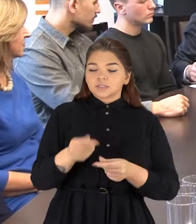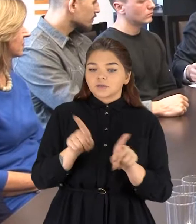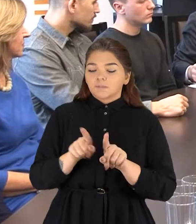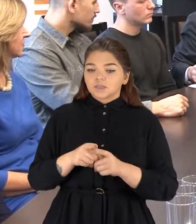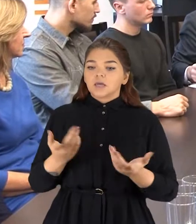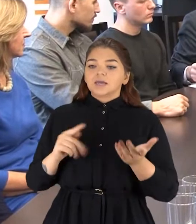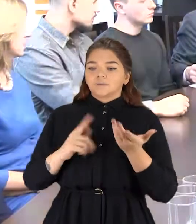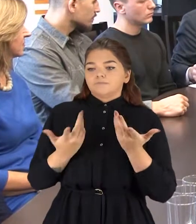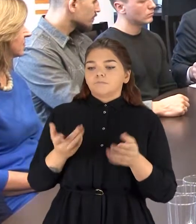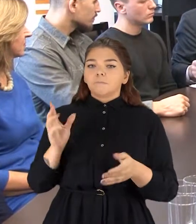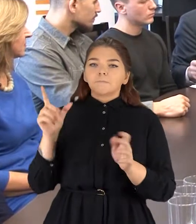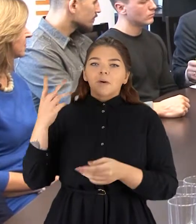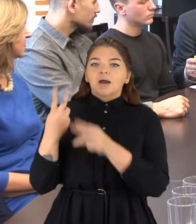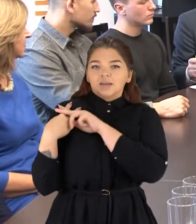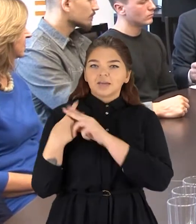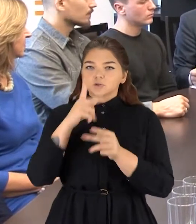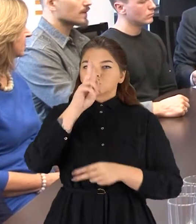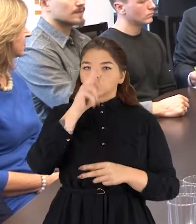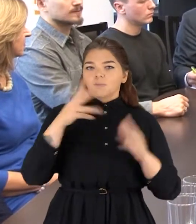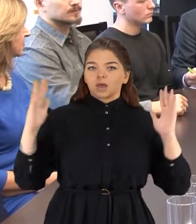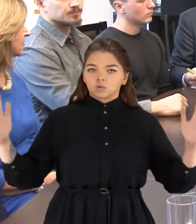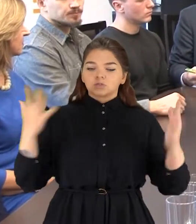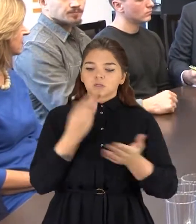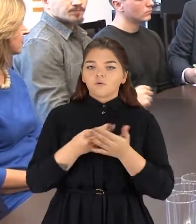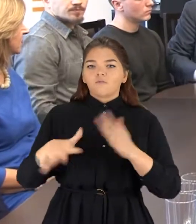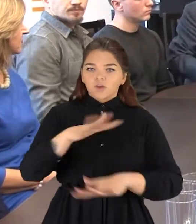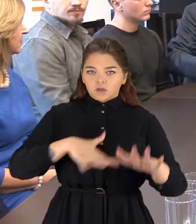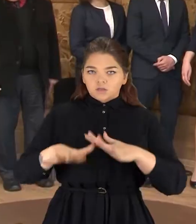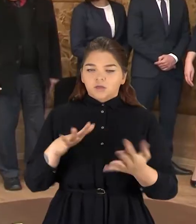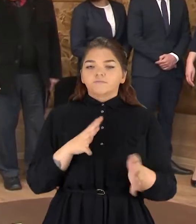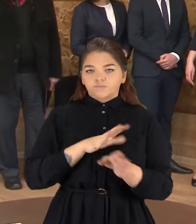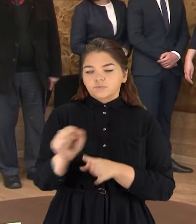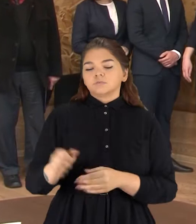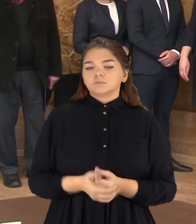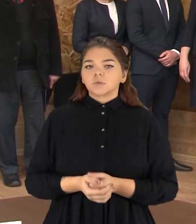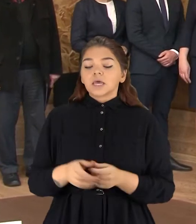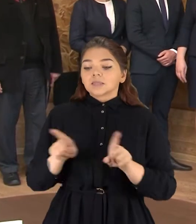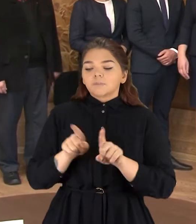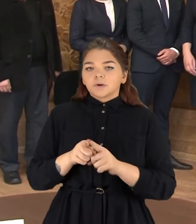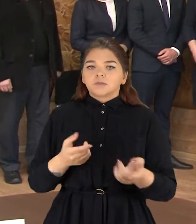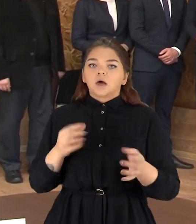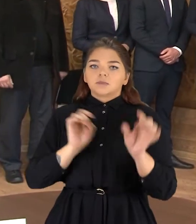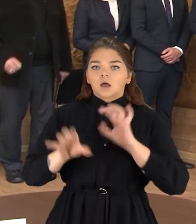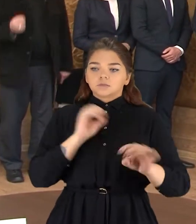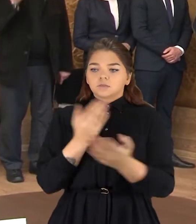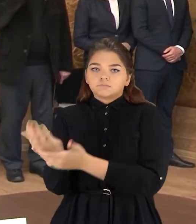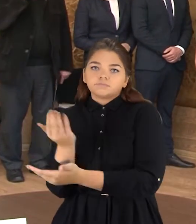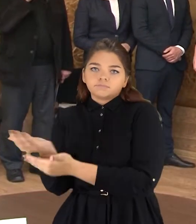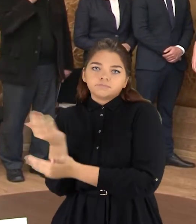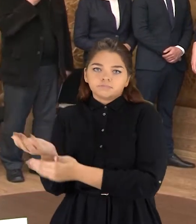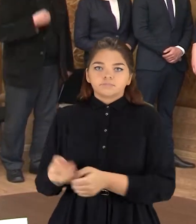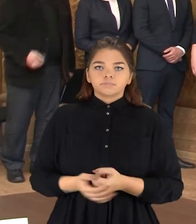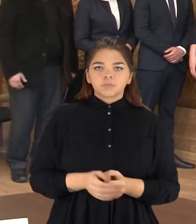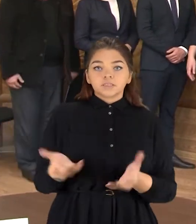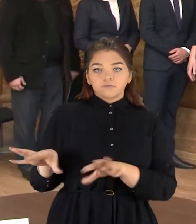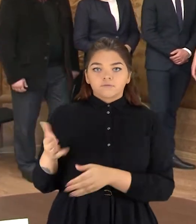sutartis verslininkai taip pat įsipariguoja dar dviejus metus vykdyti savo veiklą ir apie ją teikti savo valdybė ataskytas. Tiek laiko rūpimais klausimais jie